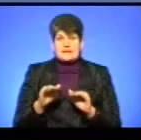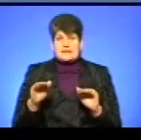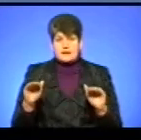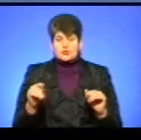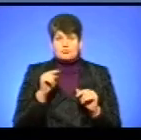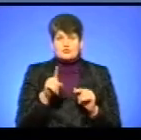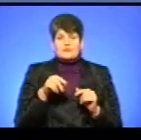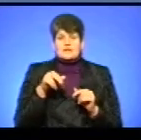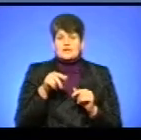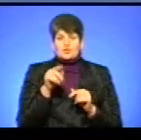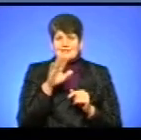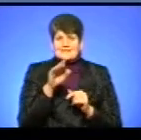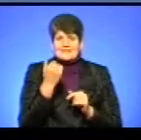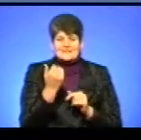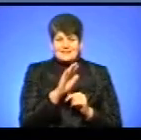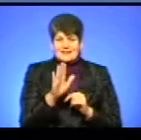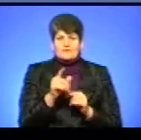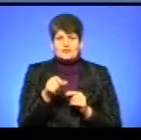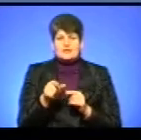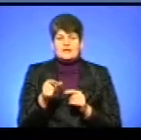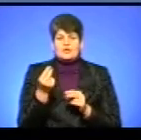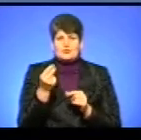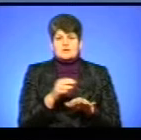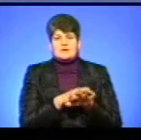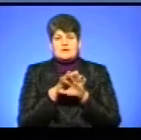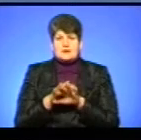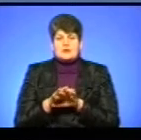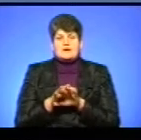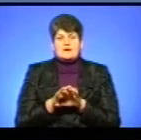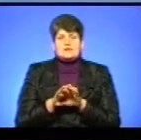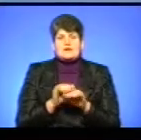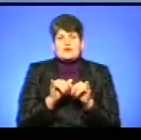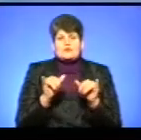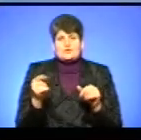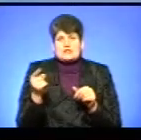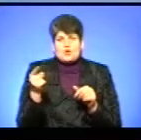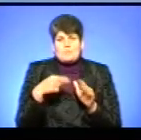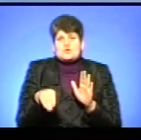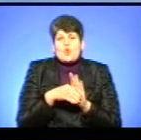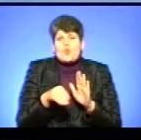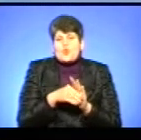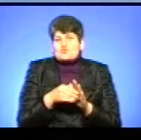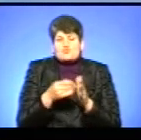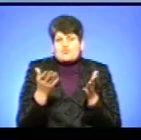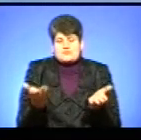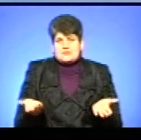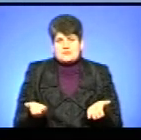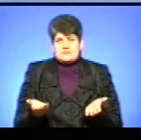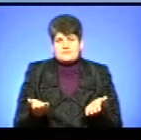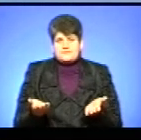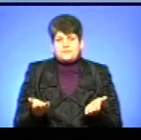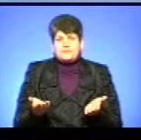Тому що вони йдуть не за них, вони йдуть в Тернопільську, на розвиток тернопільської корупції. Бо я інакшому не назву те регулювання, яке склалося.